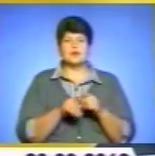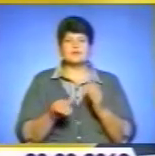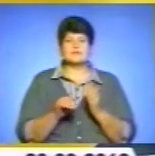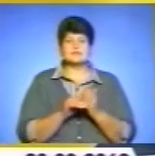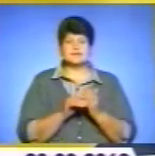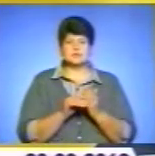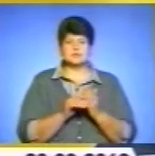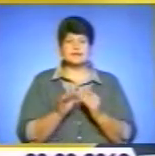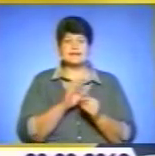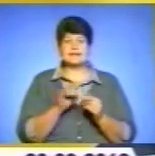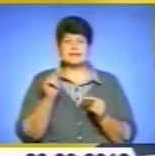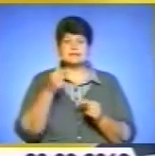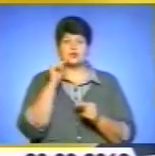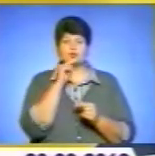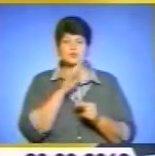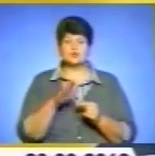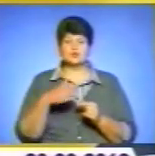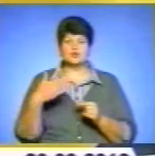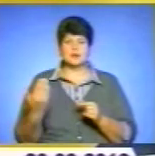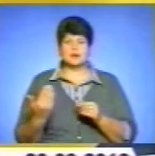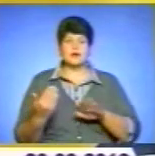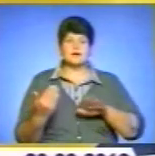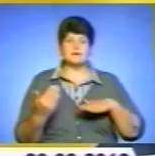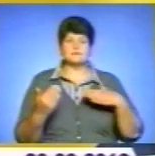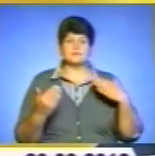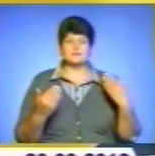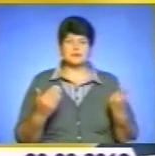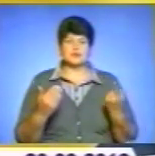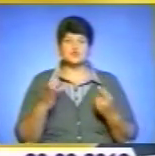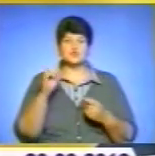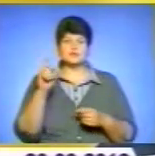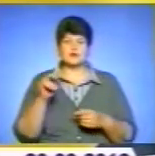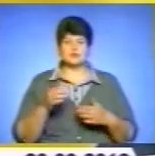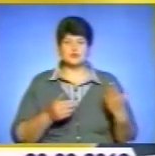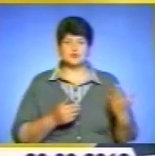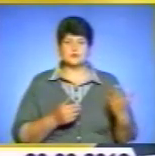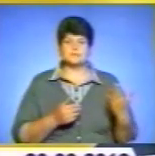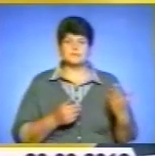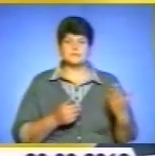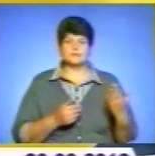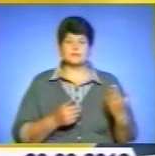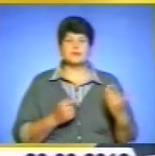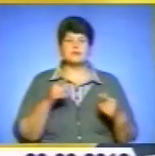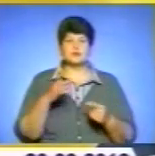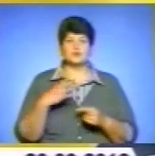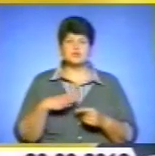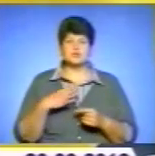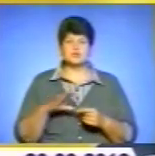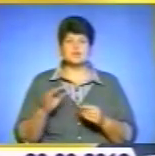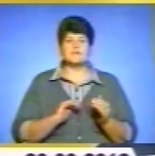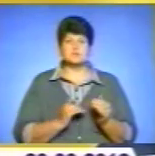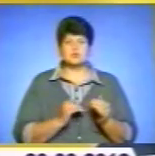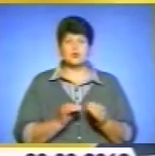не тільки з економічної точки зору, й з соціальної. Тому вирід очікує від бізнесу